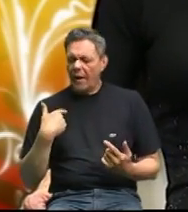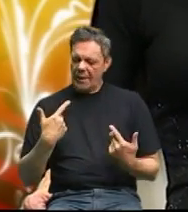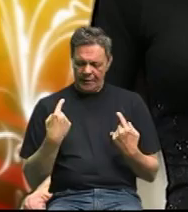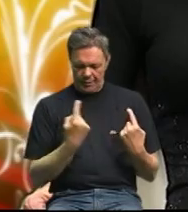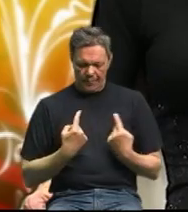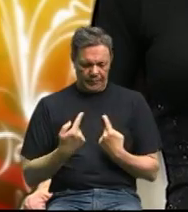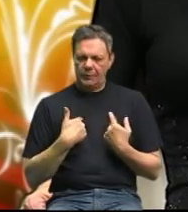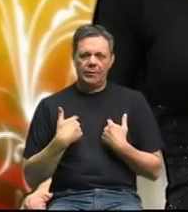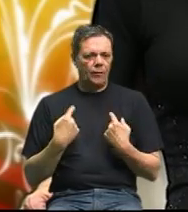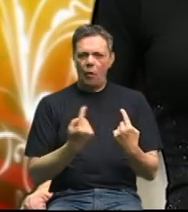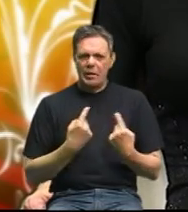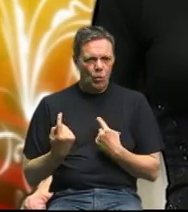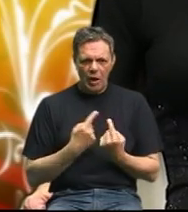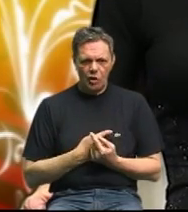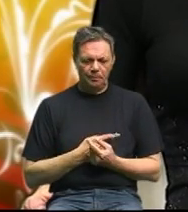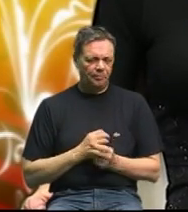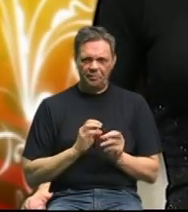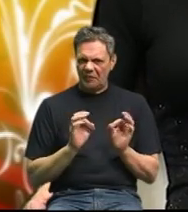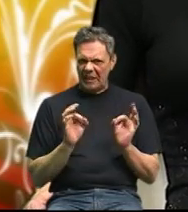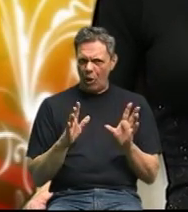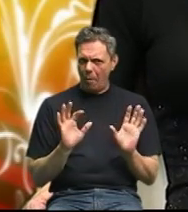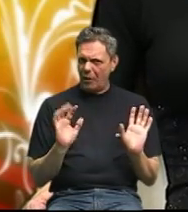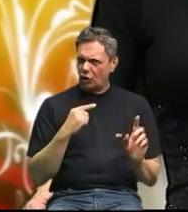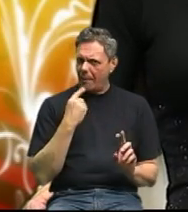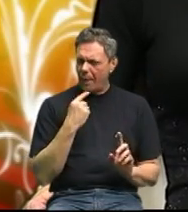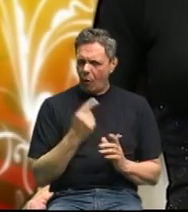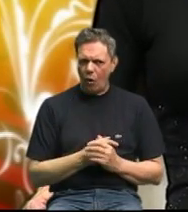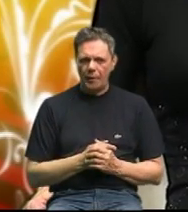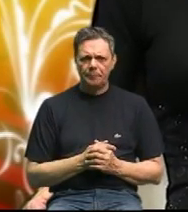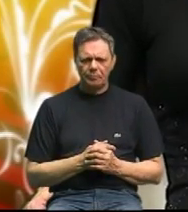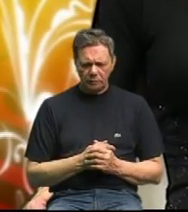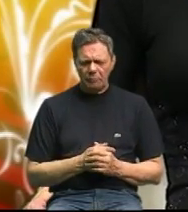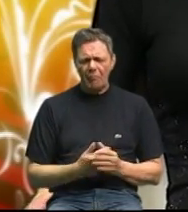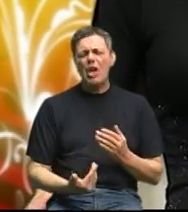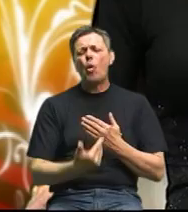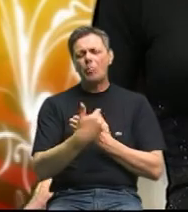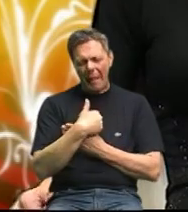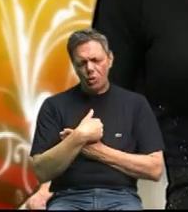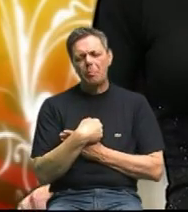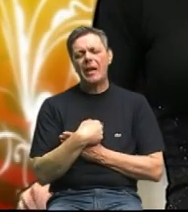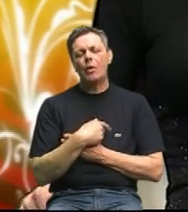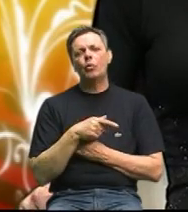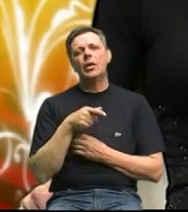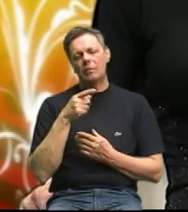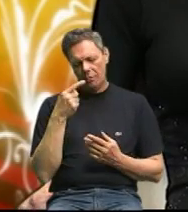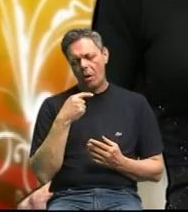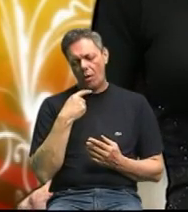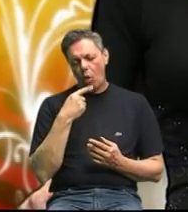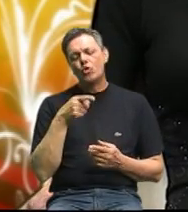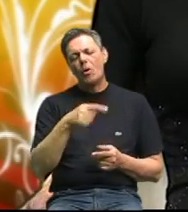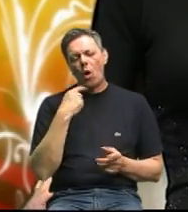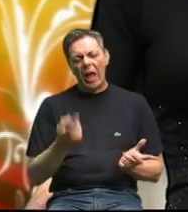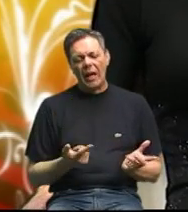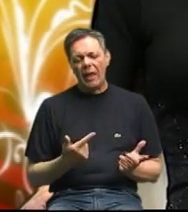a nikomu ne kaže i takih som imala kod mene rekli da da da da unutra znam do